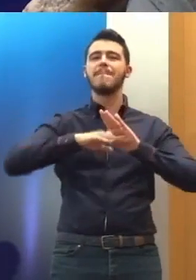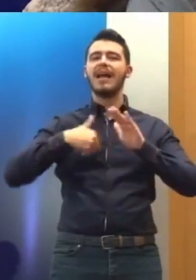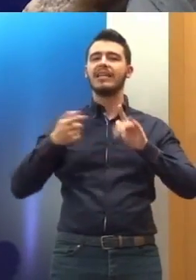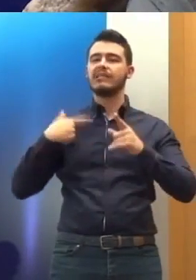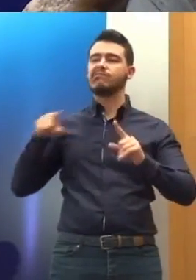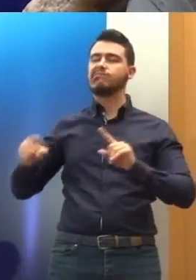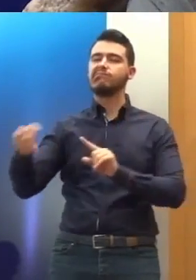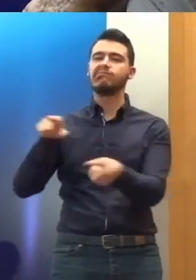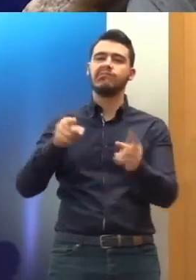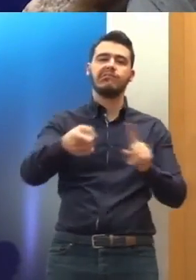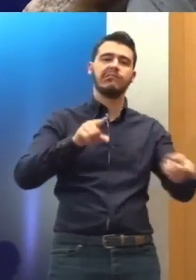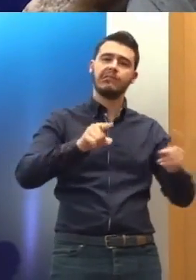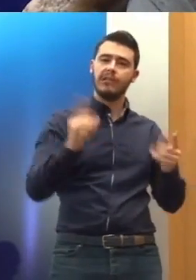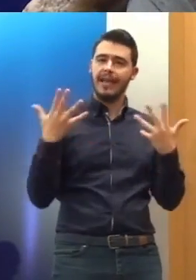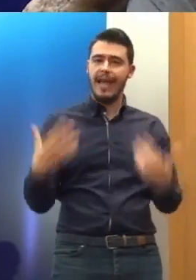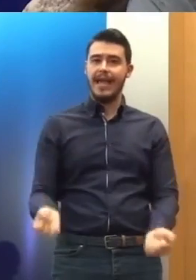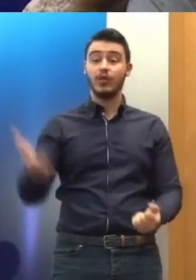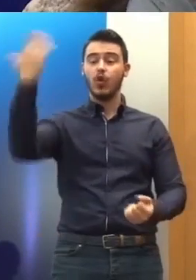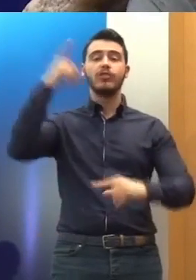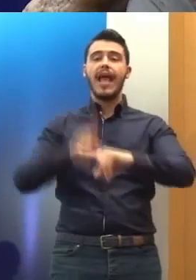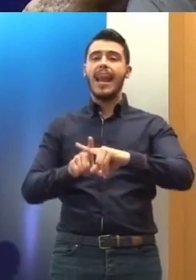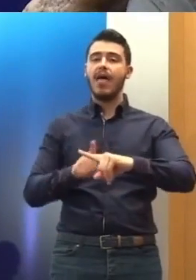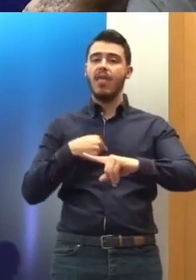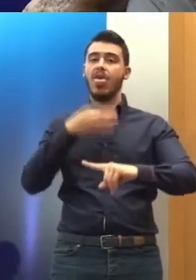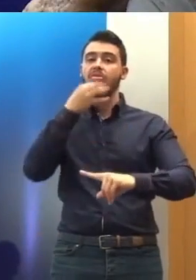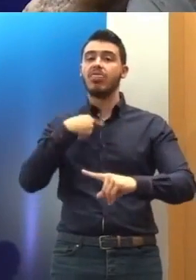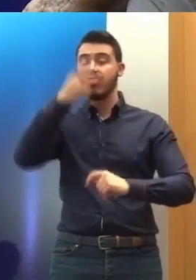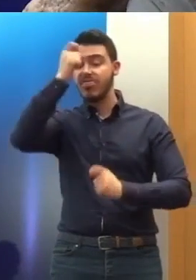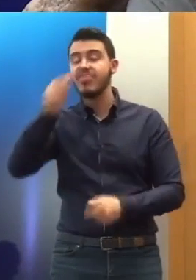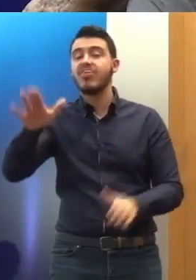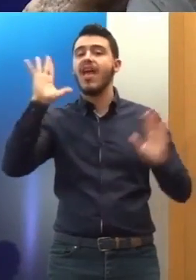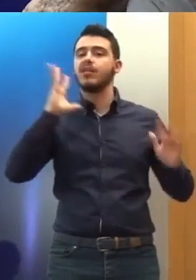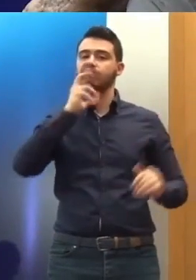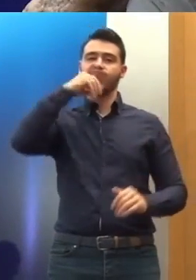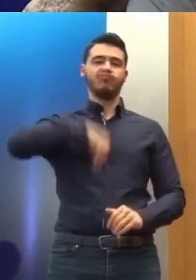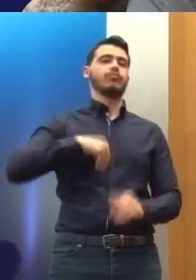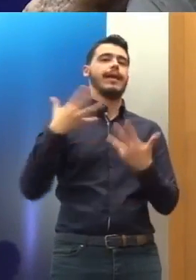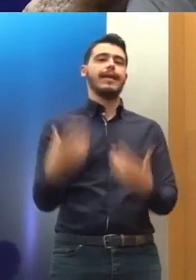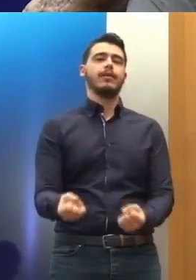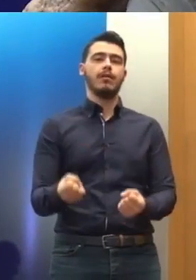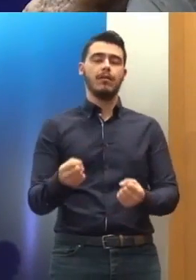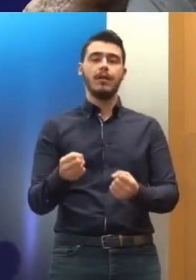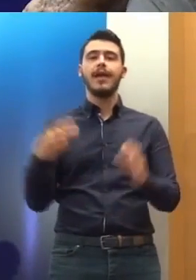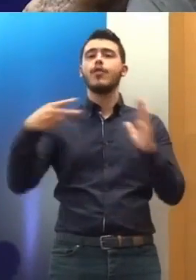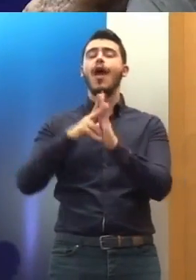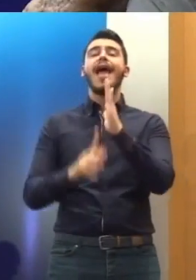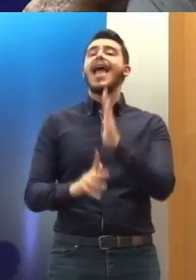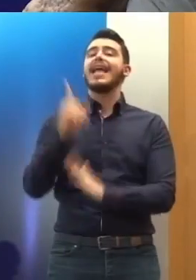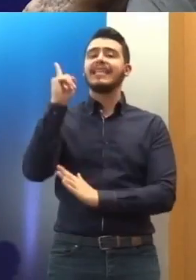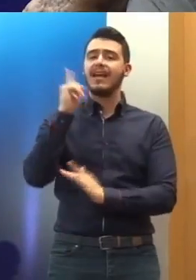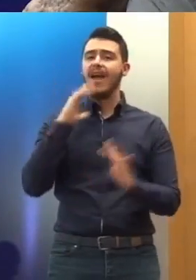αρνεί το ακόμη τότε να παραδεχτεί. Φτάνουν λοιπόν οι σχέσεις στον ΑΔΙΡ το 2011,